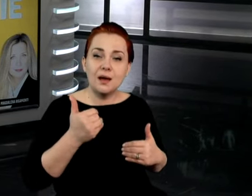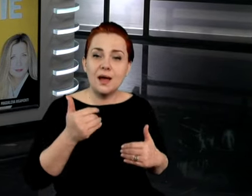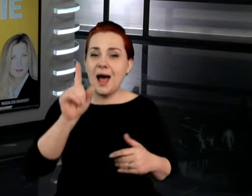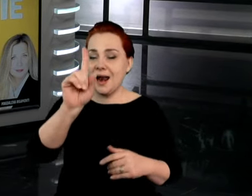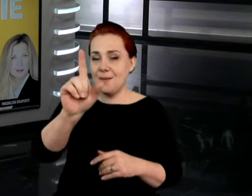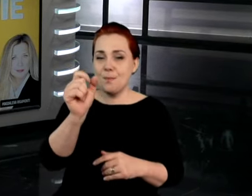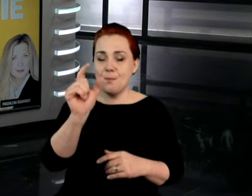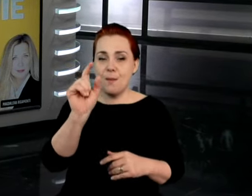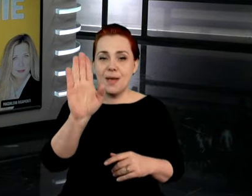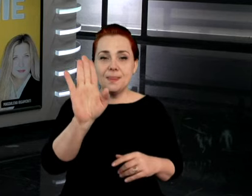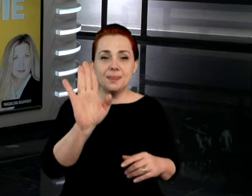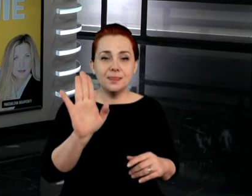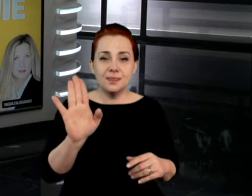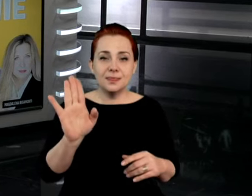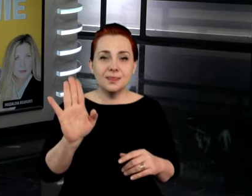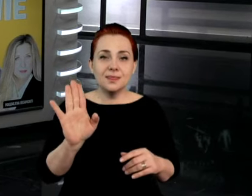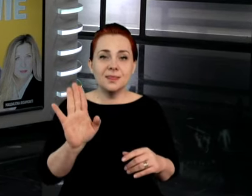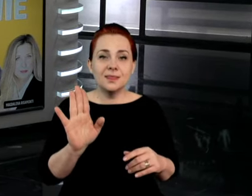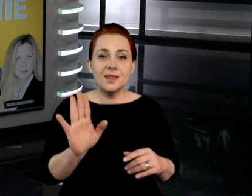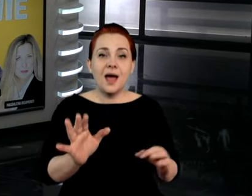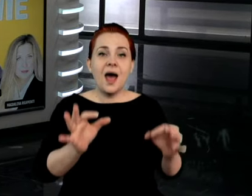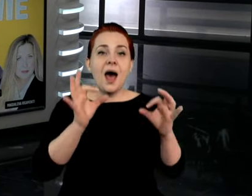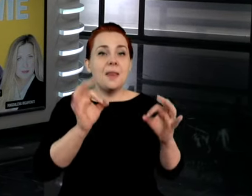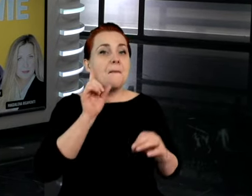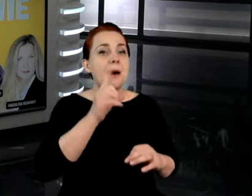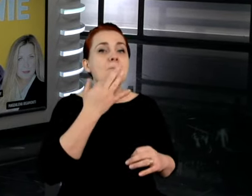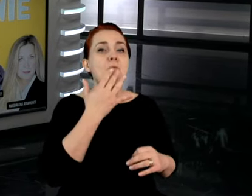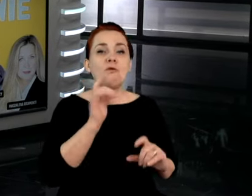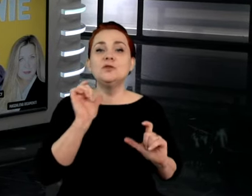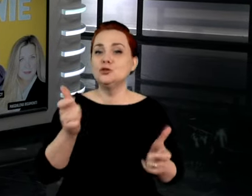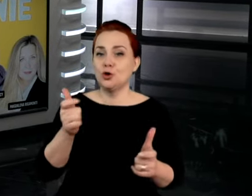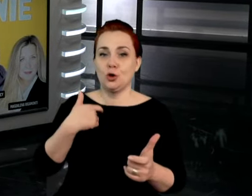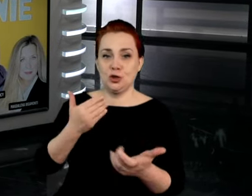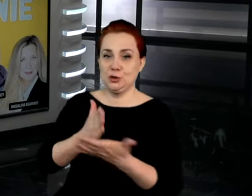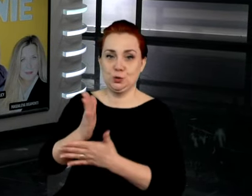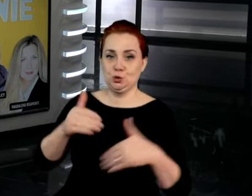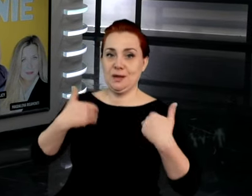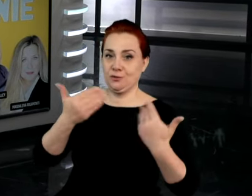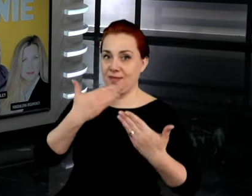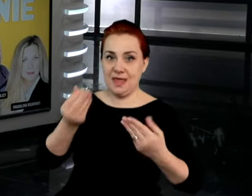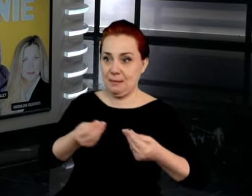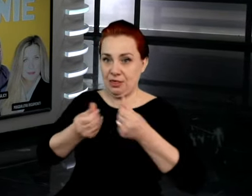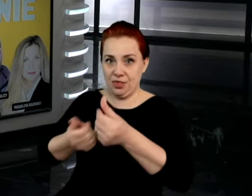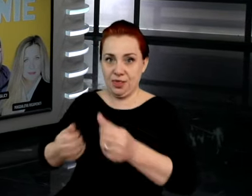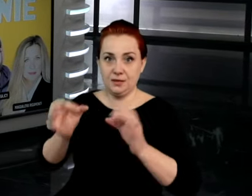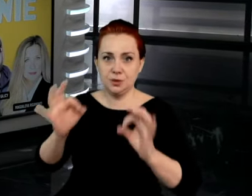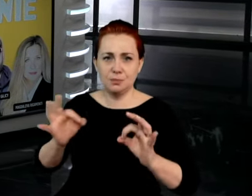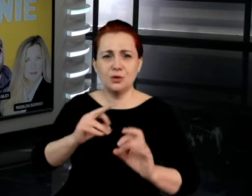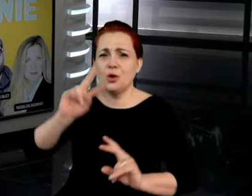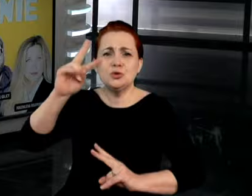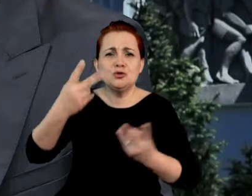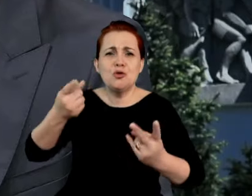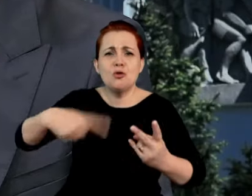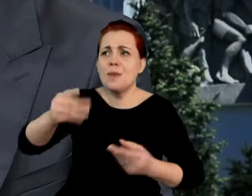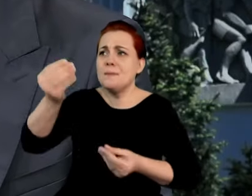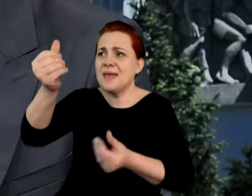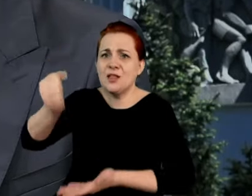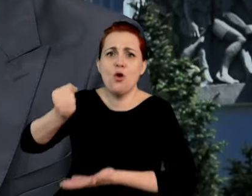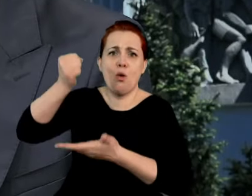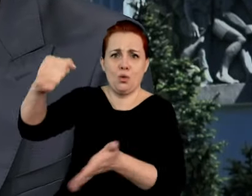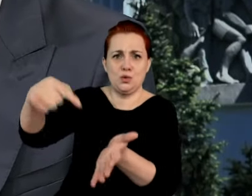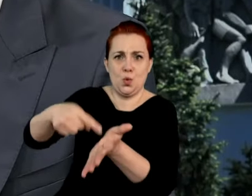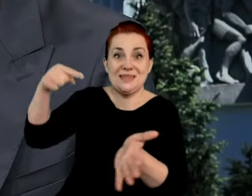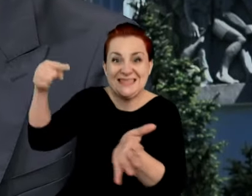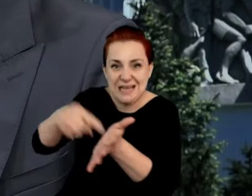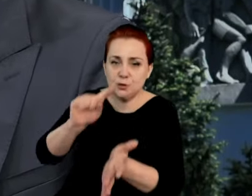każdego bije po kieszeni. A w tym samym panem słowie mówi, że służba zdrowia jest nie do finansowania. Ja bym chciał wiedzieć, skąd w takim razie mają być środki finansowe na to. I to